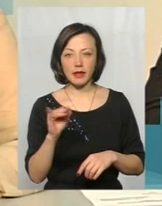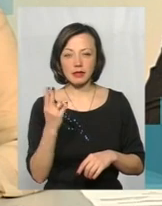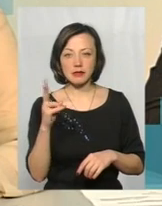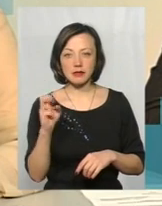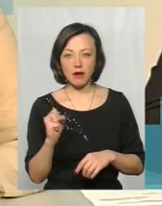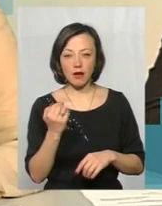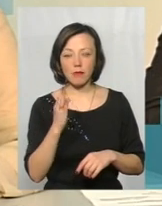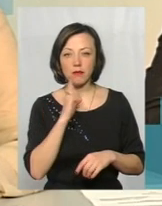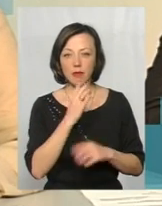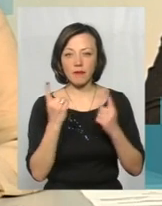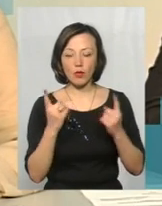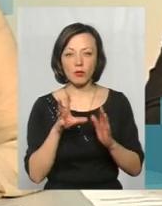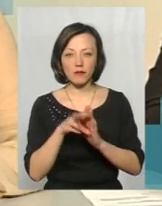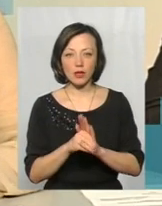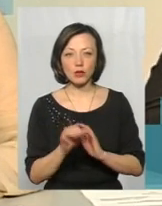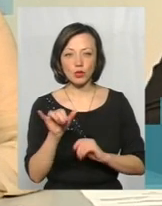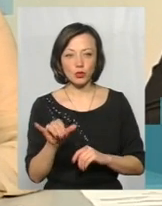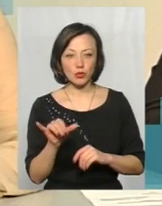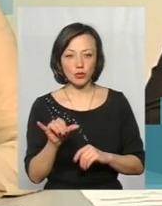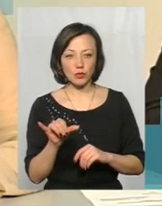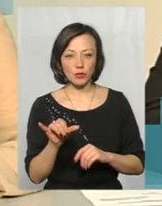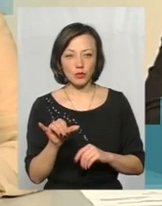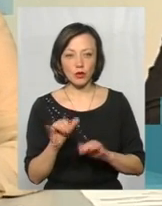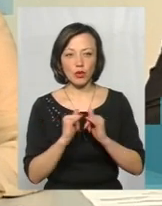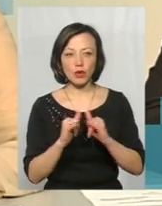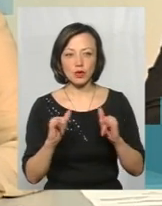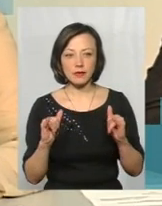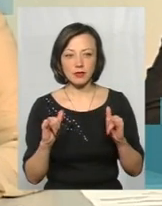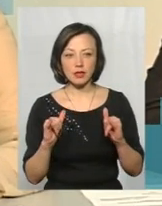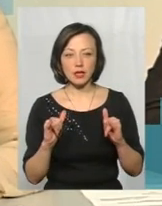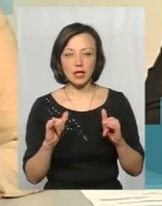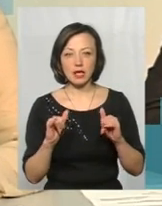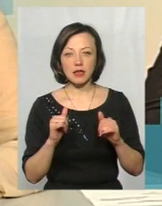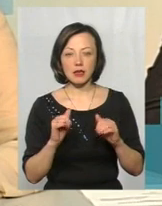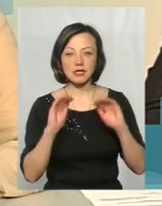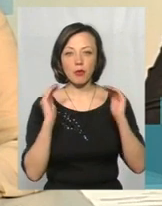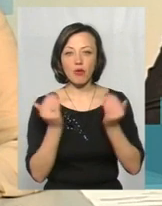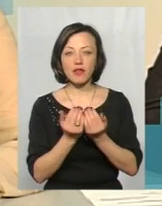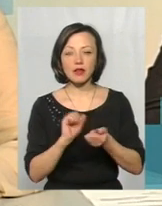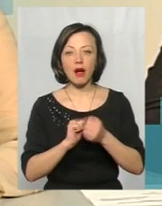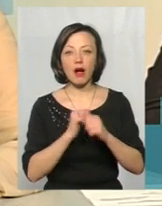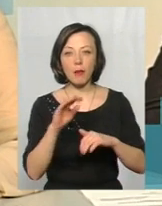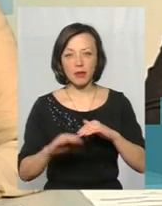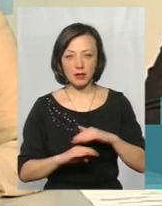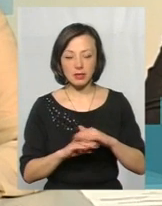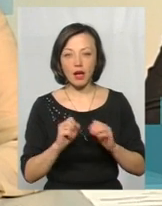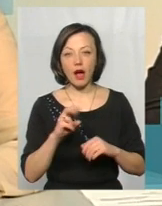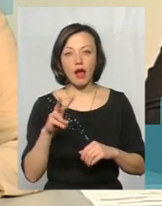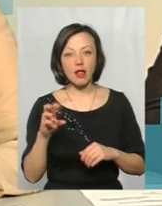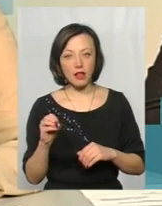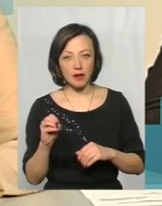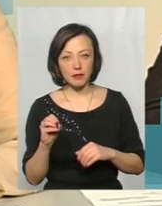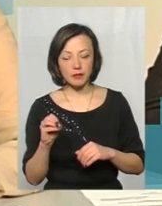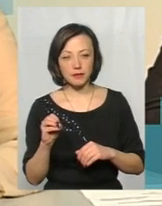безпосередньо вагомий внесок у роздоток заповідника Кам'янець. Але тим не